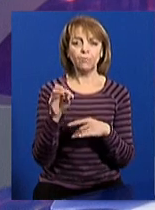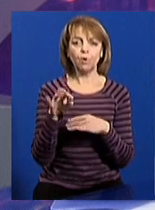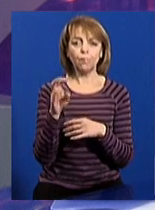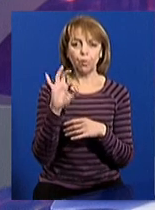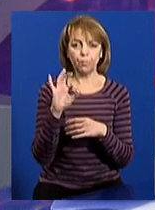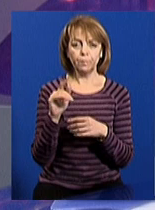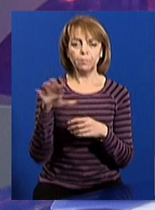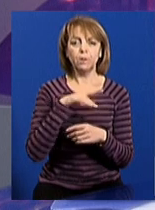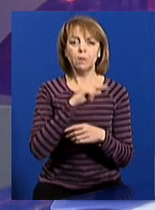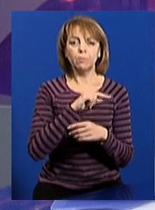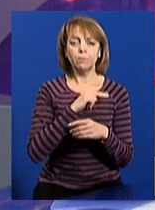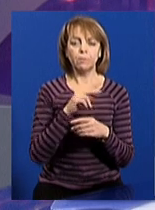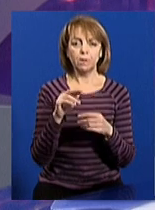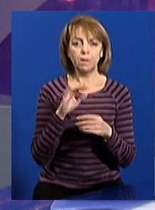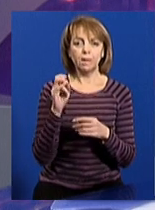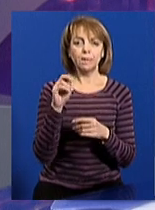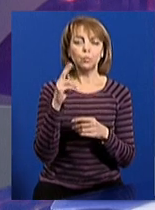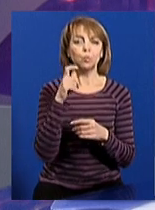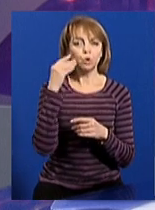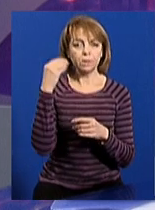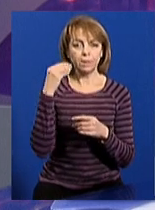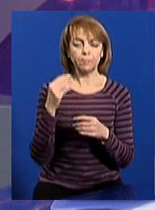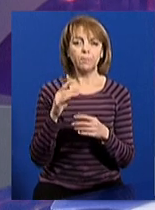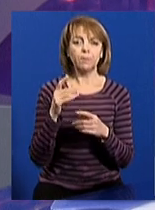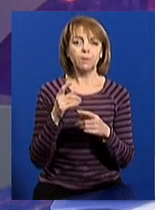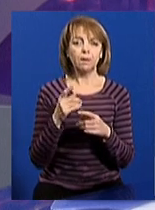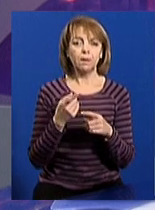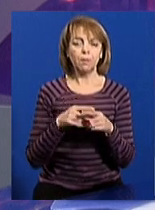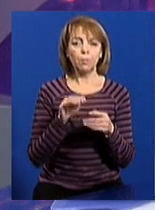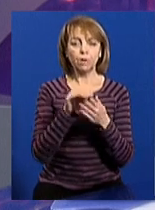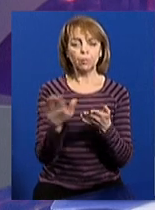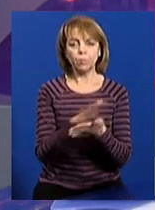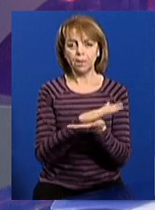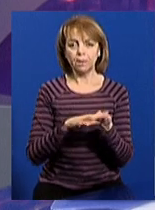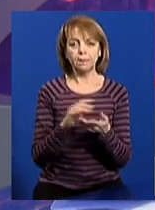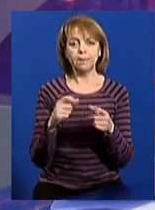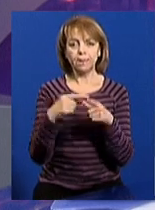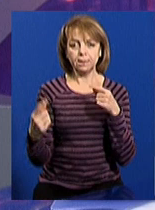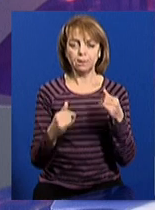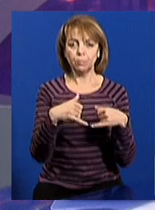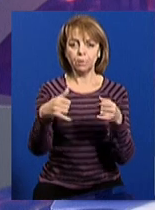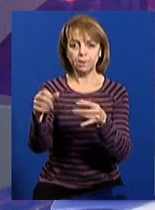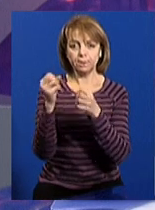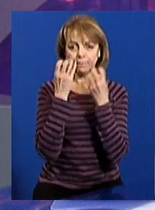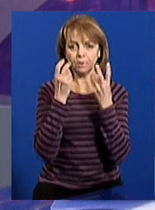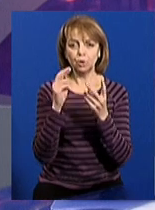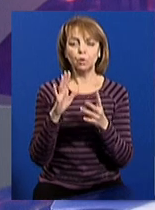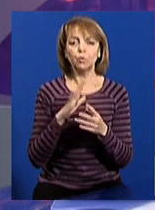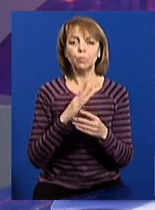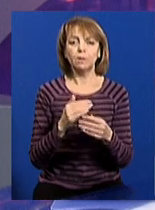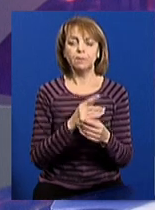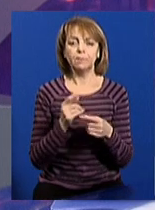Там працювали співробітники Харківського літ-музею. На могилах прибрали листя та полили квіти. Хто був ініціатором